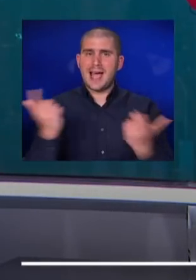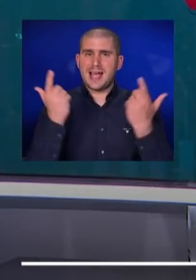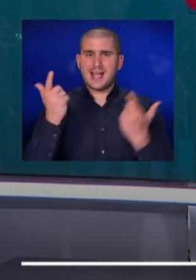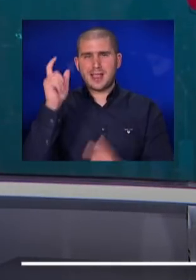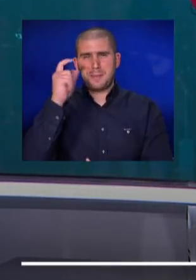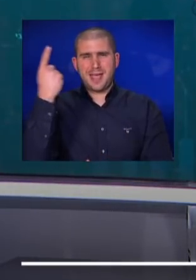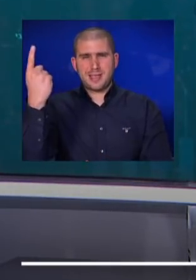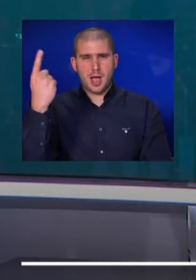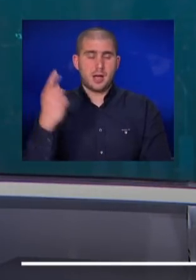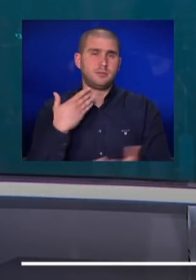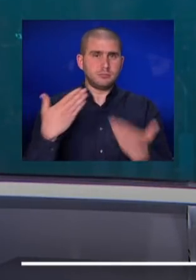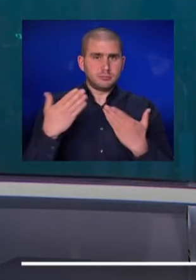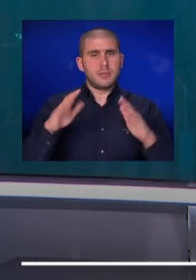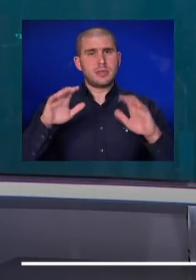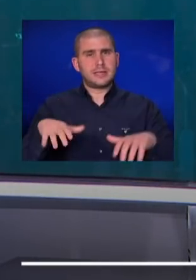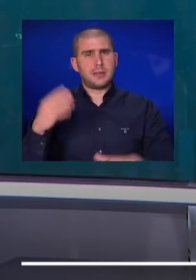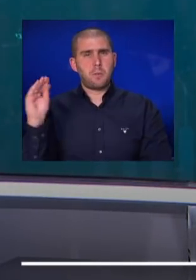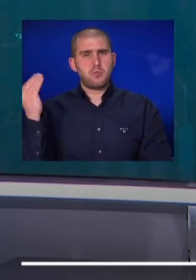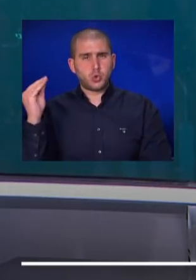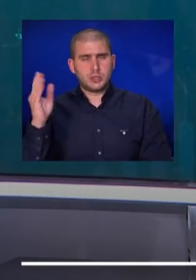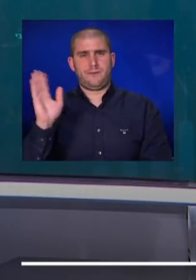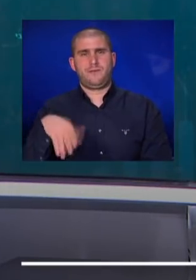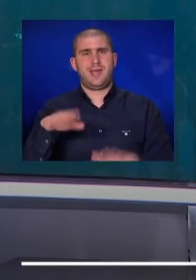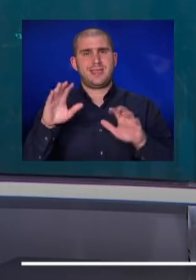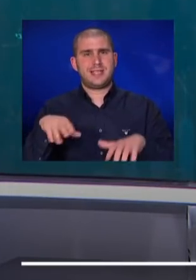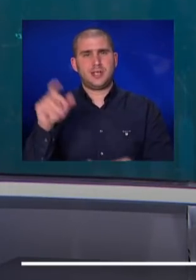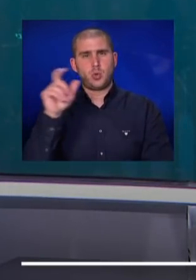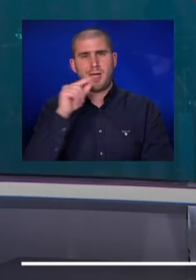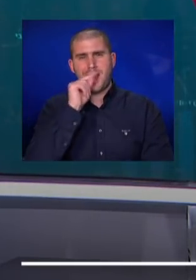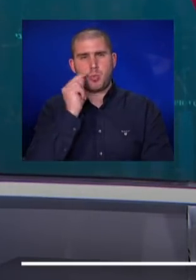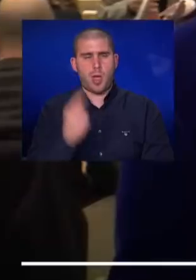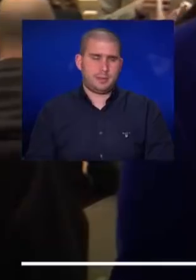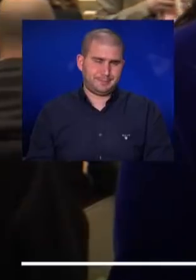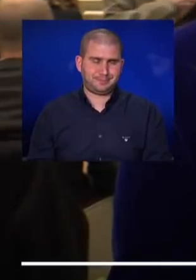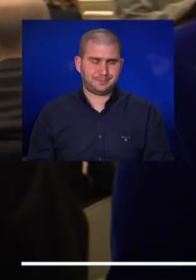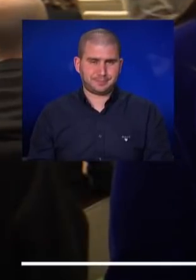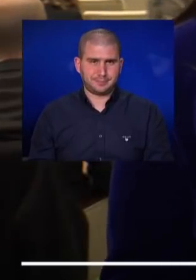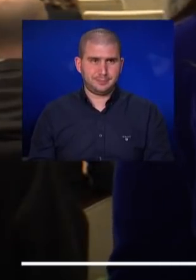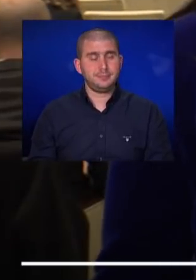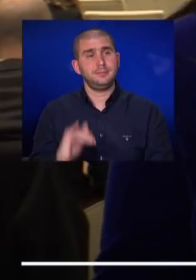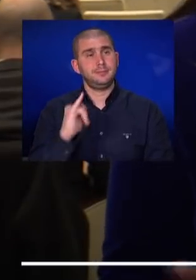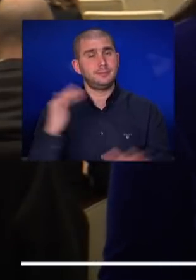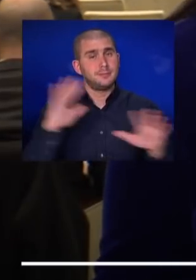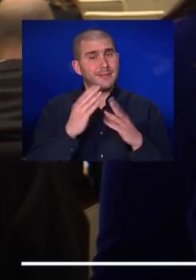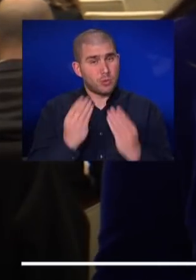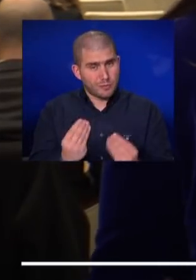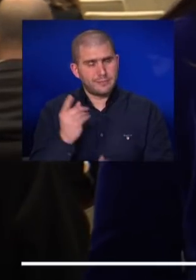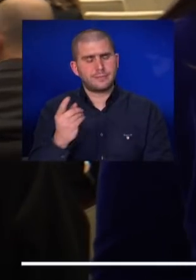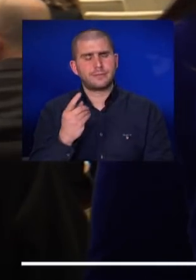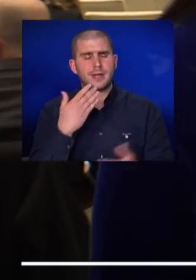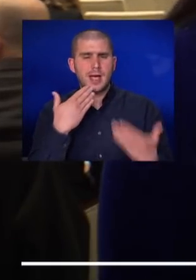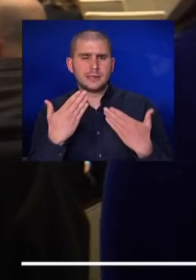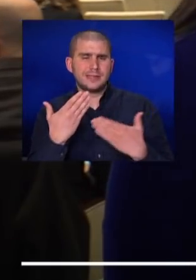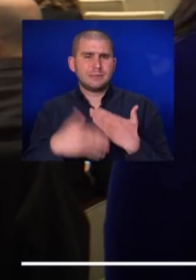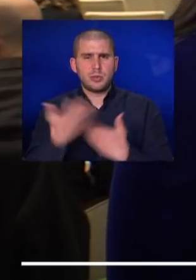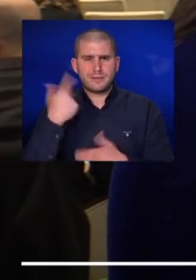שבה נועדו נשיא המדינה הרצוג ונשיא תיאורקיה ארדואן. כן, ליאלי, ערב טוב, תראי, ההצעות הללו הסתיימו